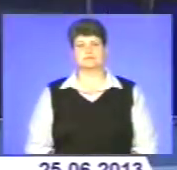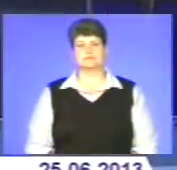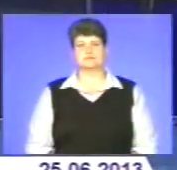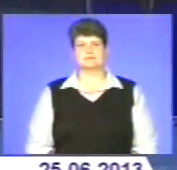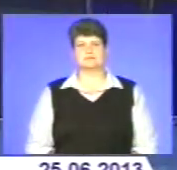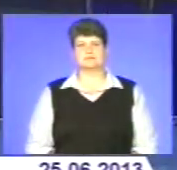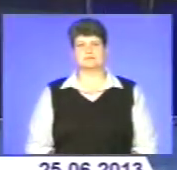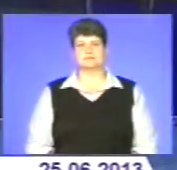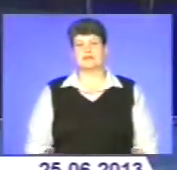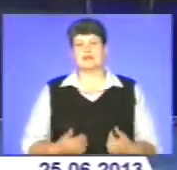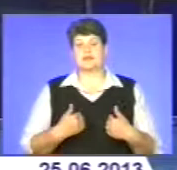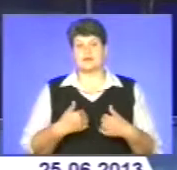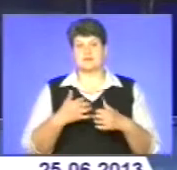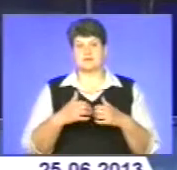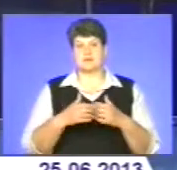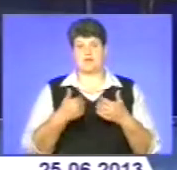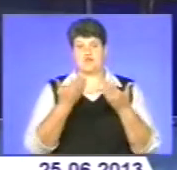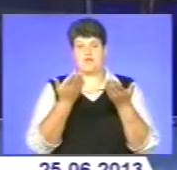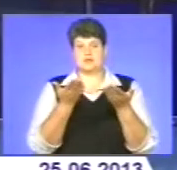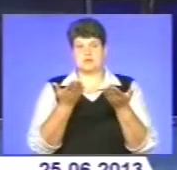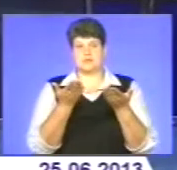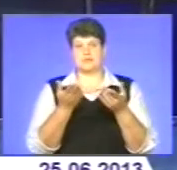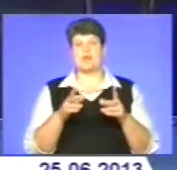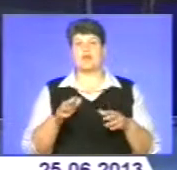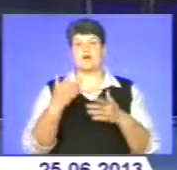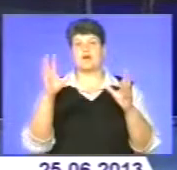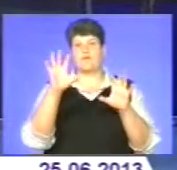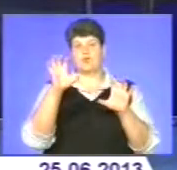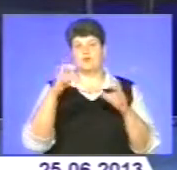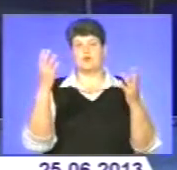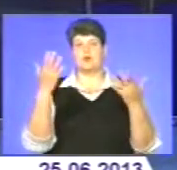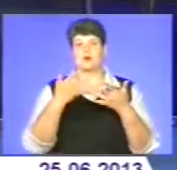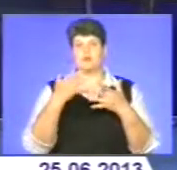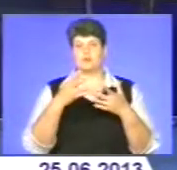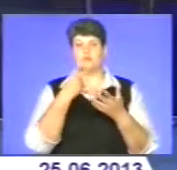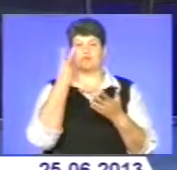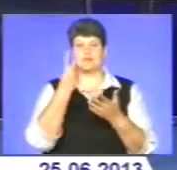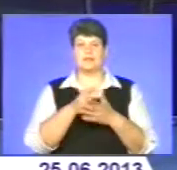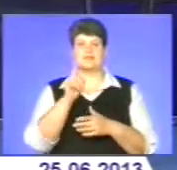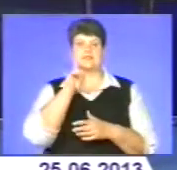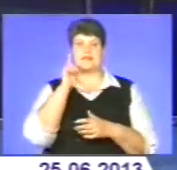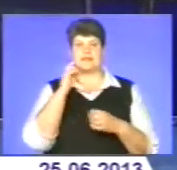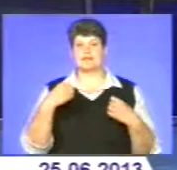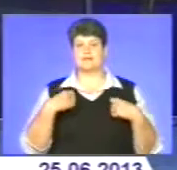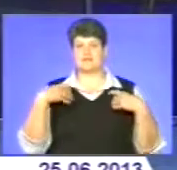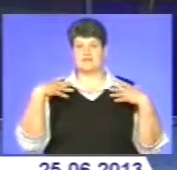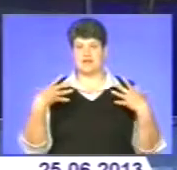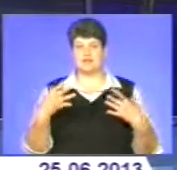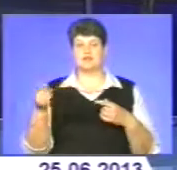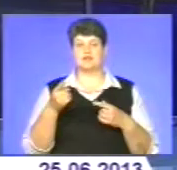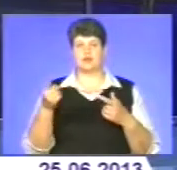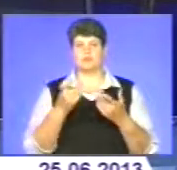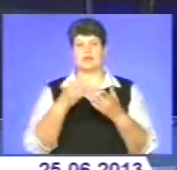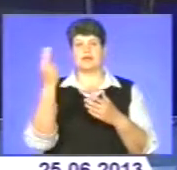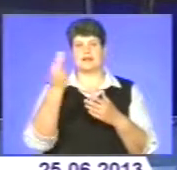«Я серед вас» – фотоальбом під такою назвою репрезентували на зелені свята у тернопільській картині галереї Богдан